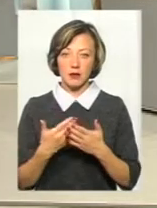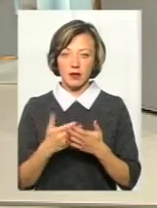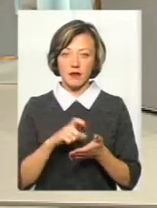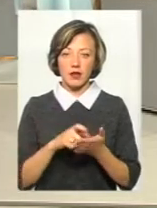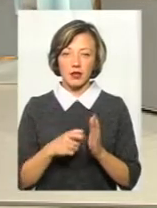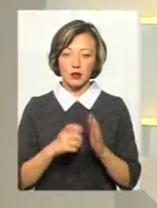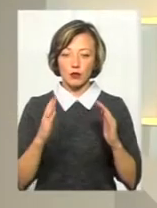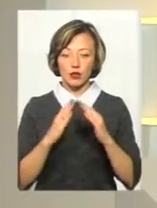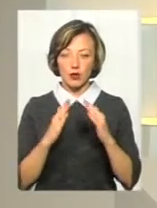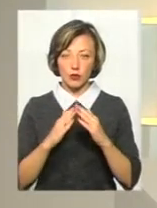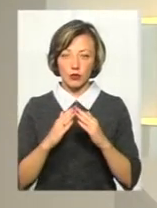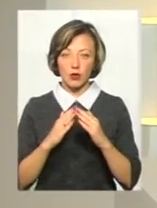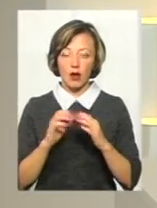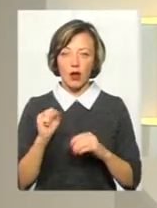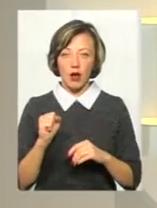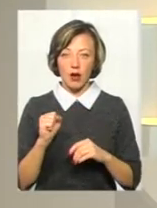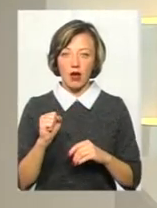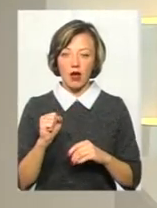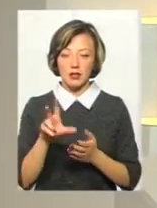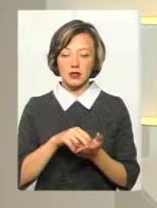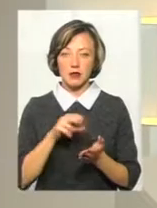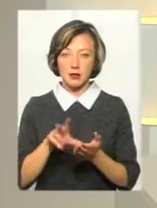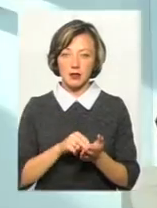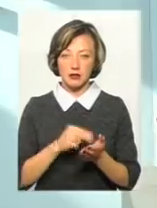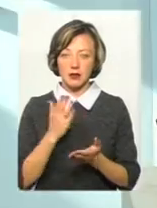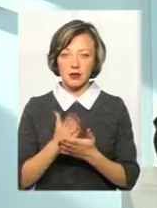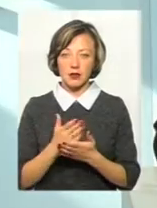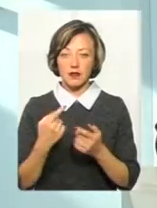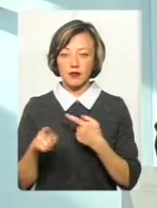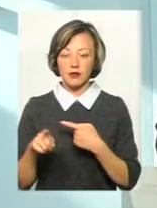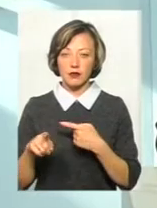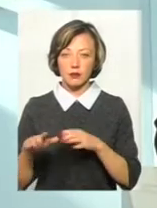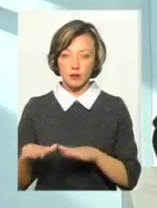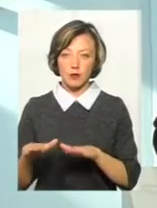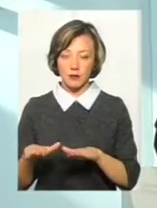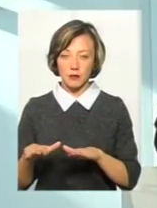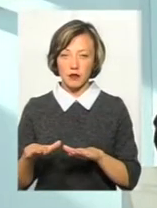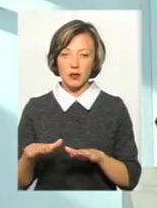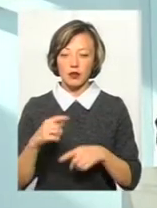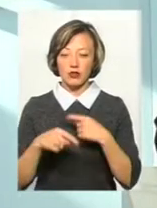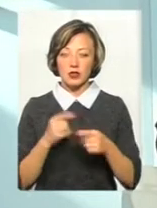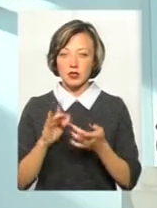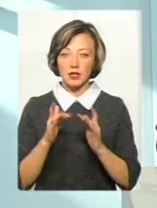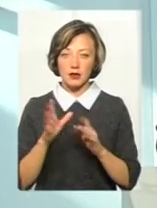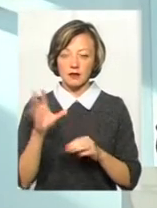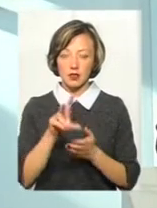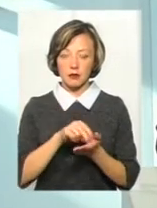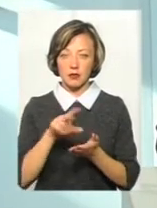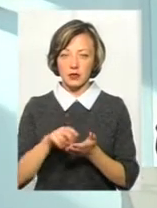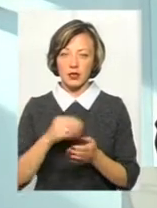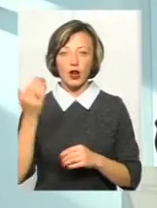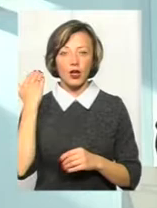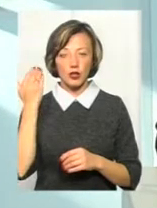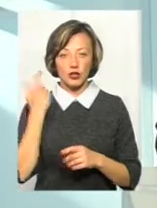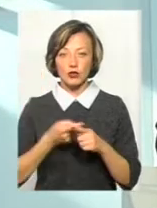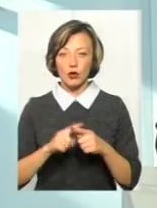квартирі чи в будинку, а сам записуючий сервер знаходиться в іншому помешканні і через мережу інтернет все записується. Бо раніше